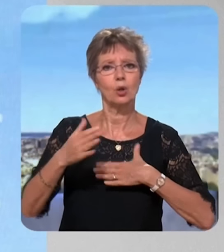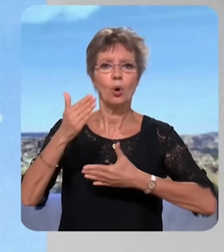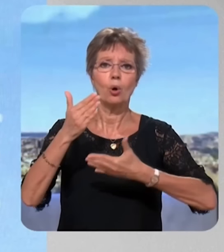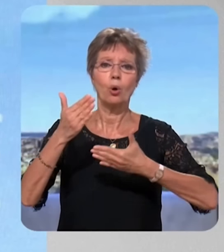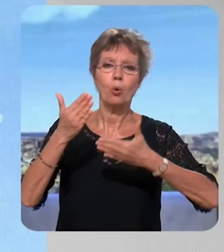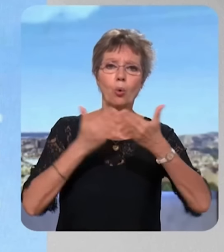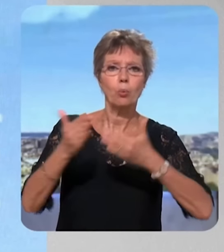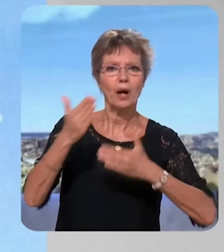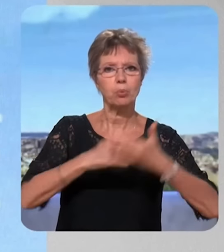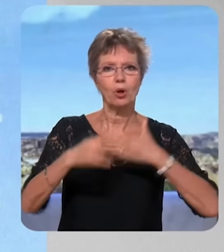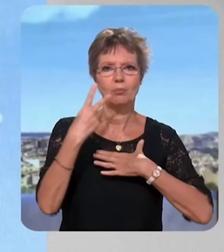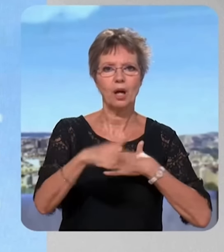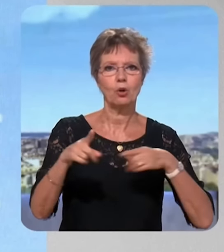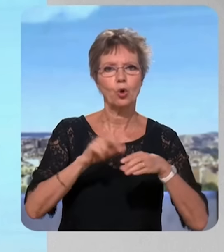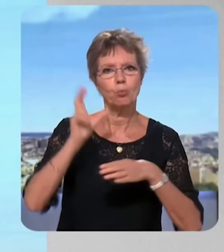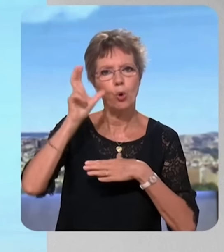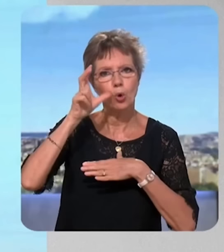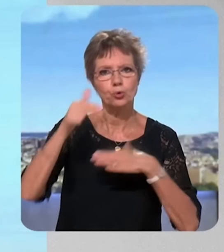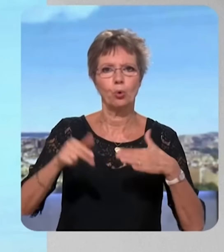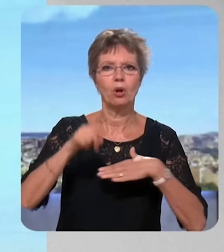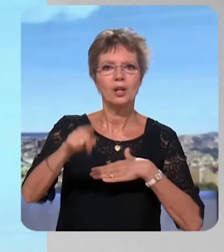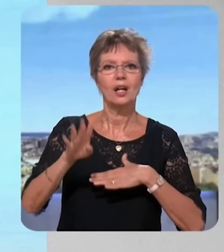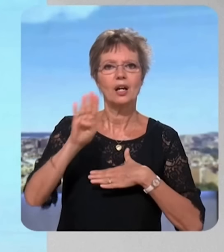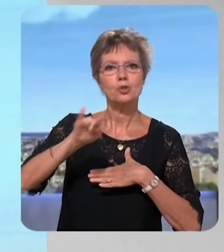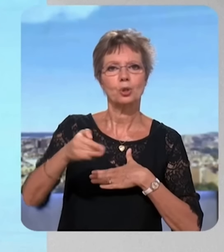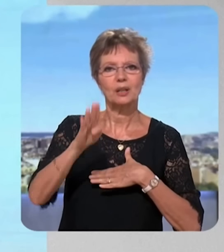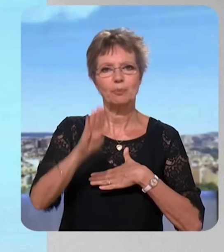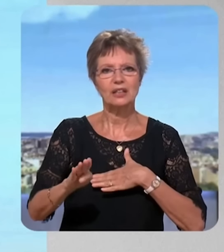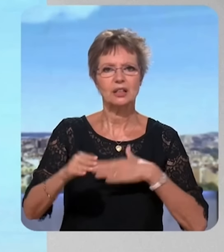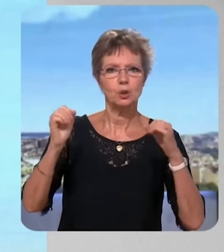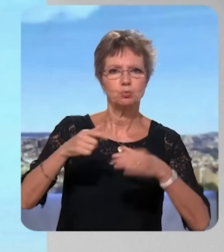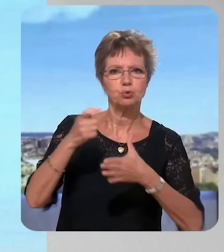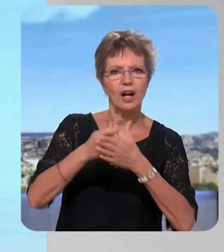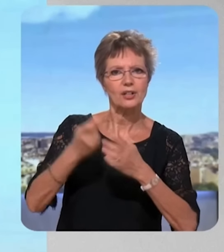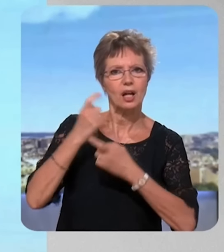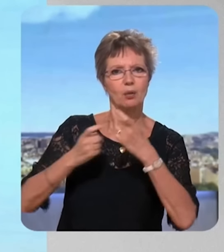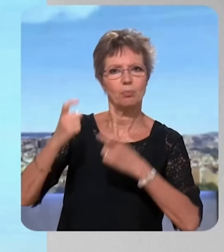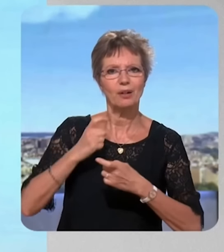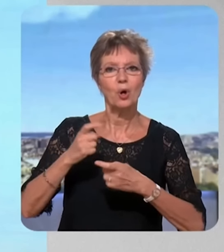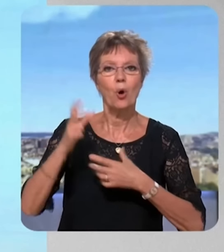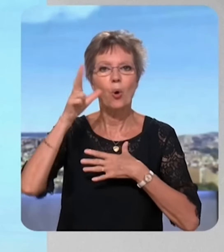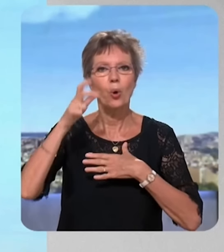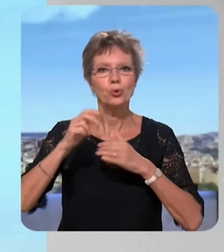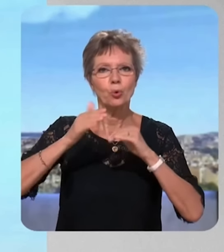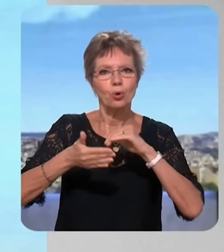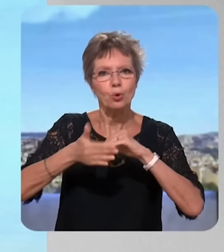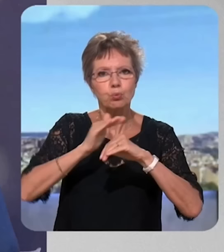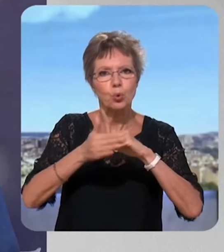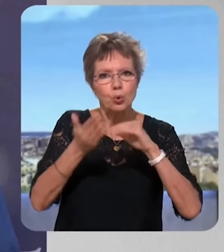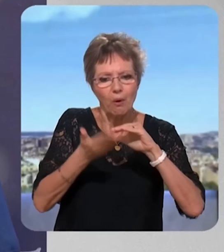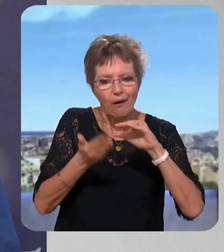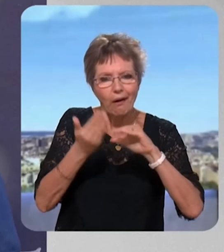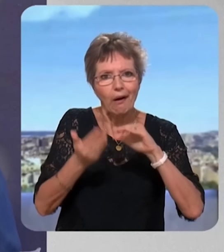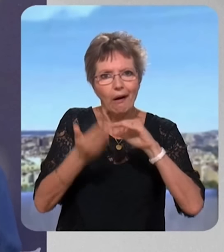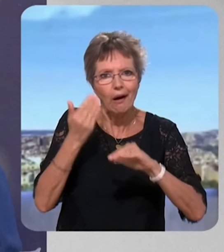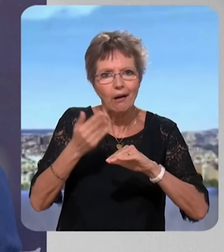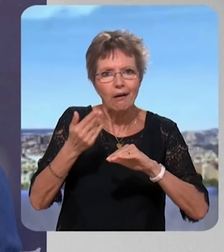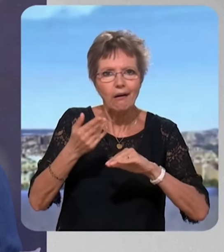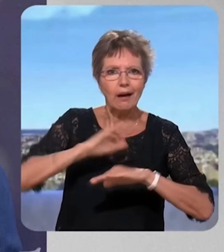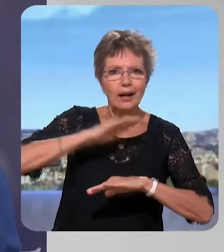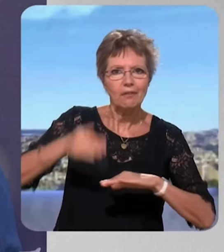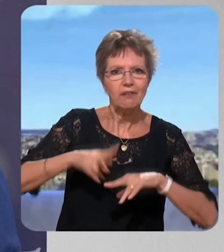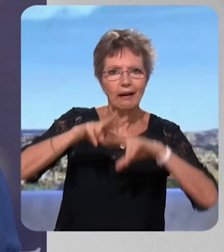un oignon, Jordan Bardella recule chaque jour sur une mesure, sur le pouvoir d'achat, son programme c'est un oignon chaque jour, il se pèle et à la fin il n'a plus que ses yeux pour pleurer,